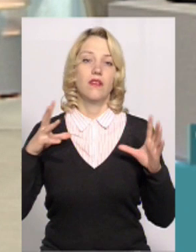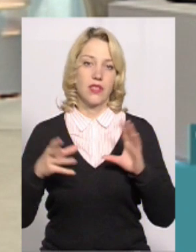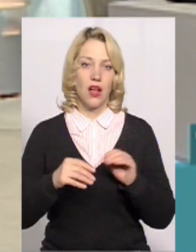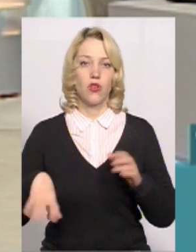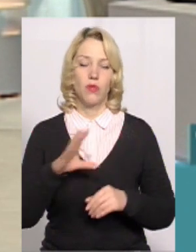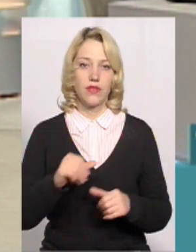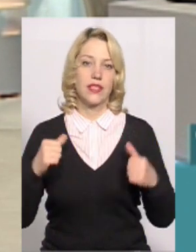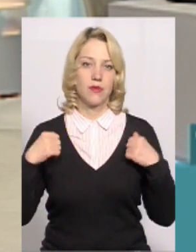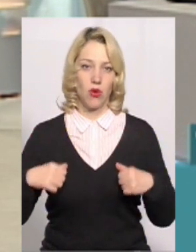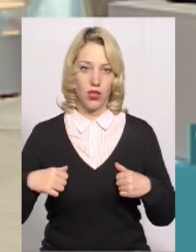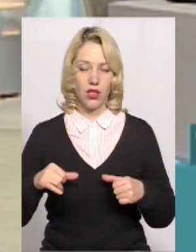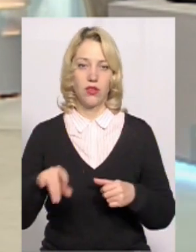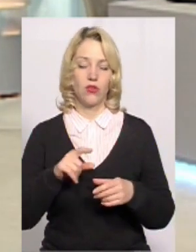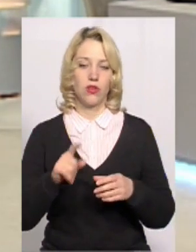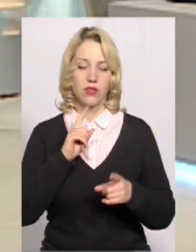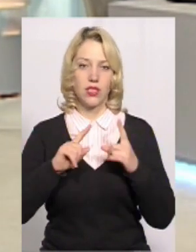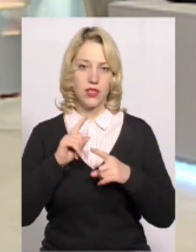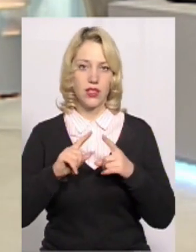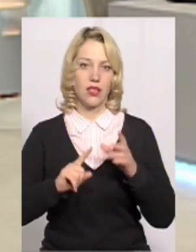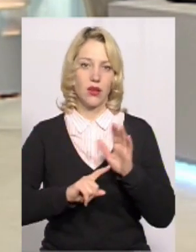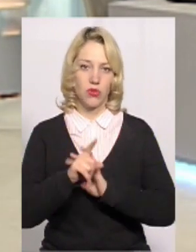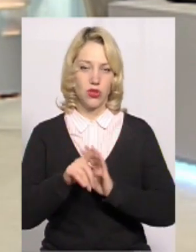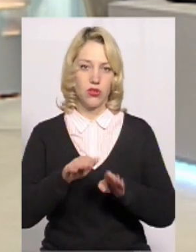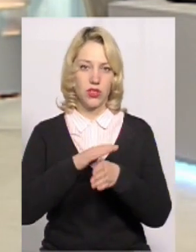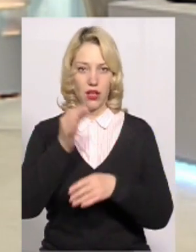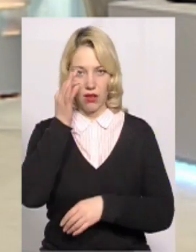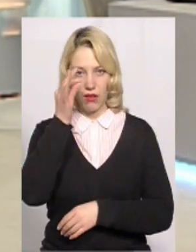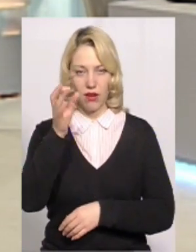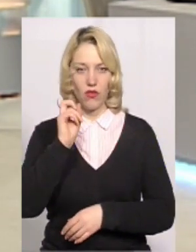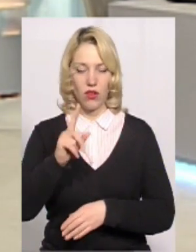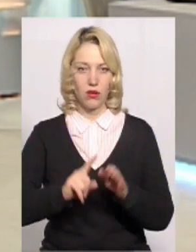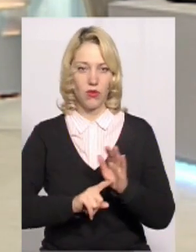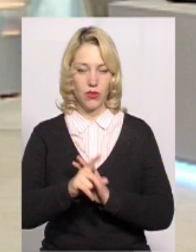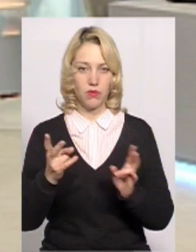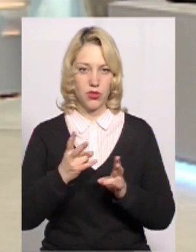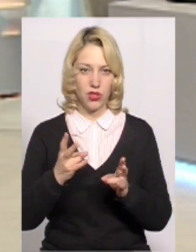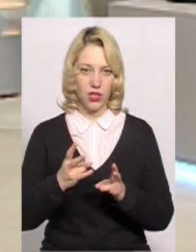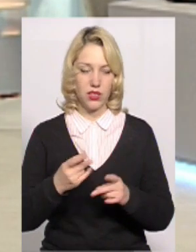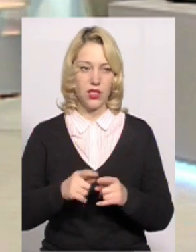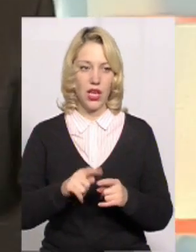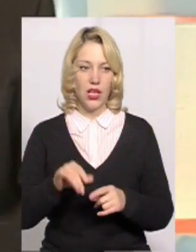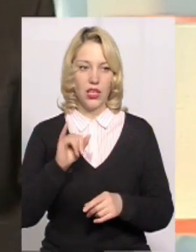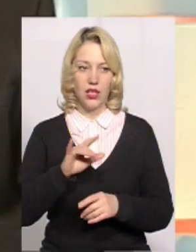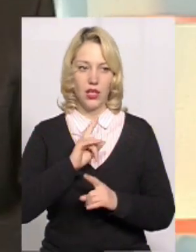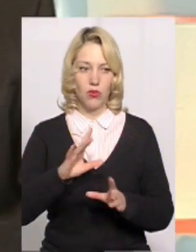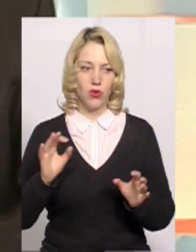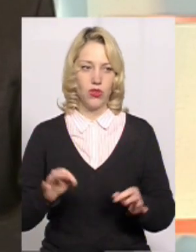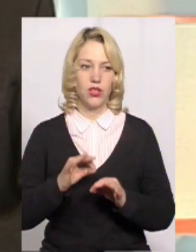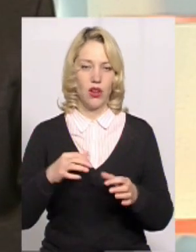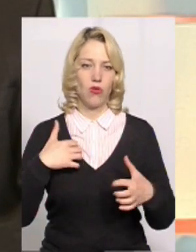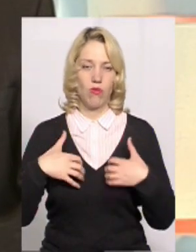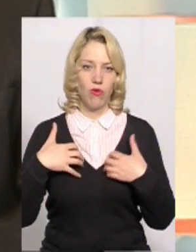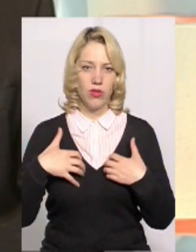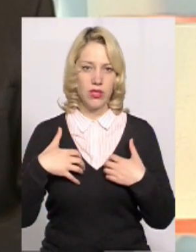все спокійно. Засідання розпочалося рівно, коли воно мало розпочинатися. В принципі, не було ніякого